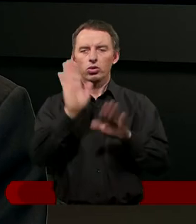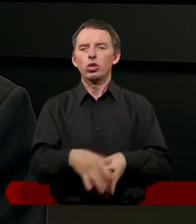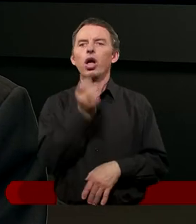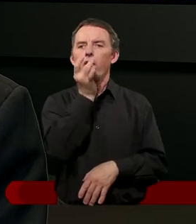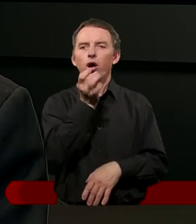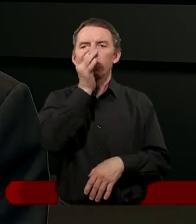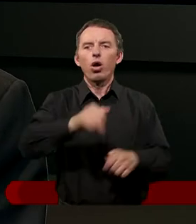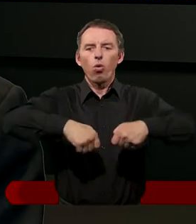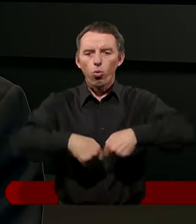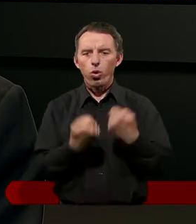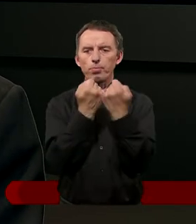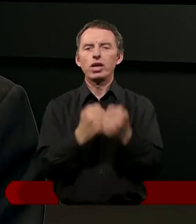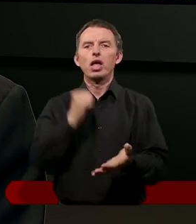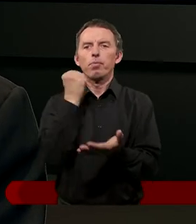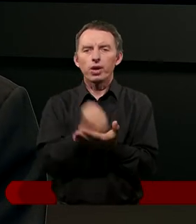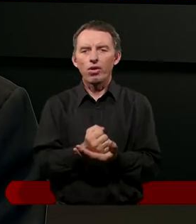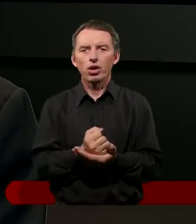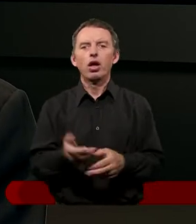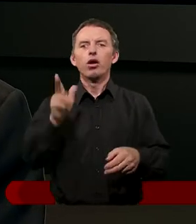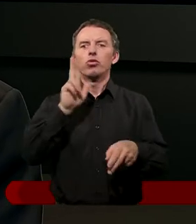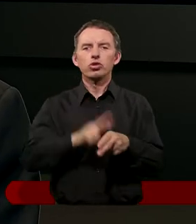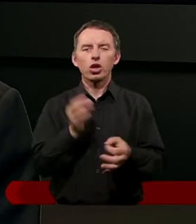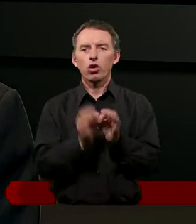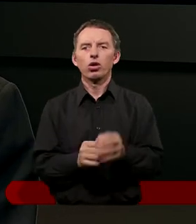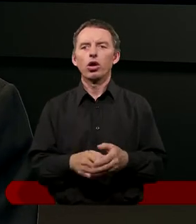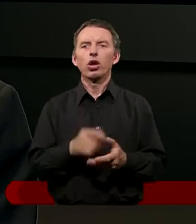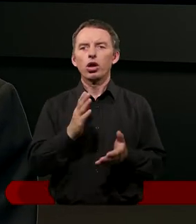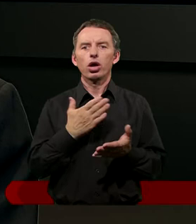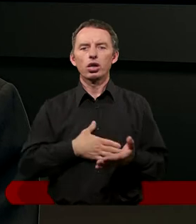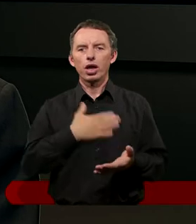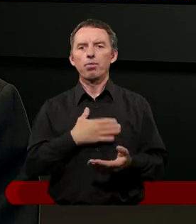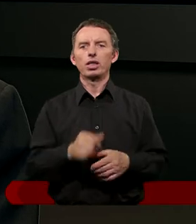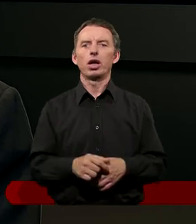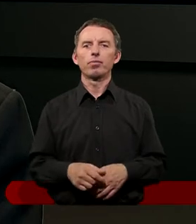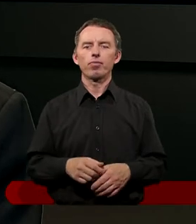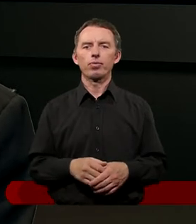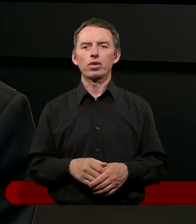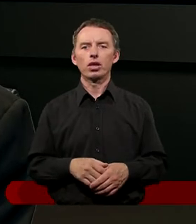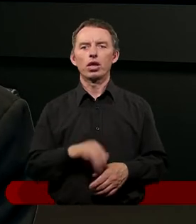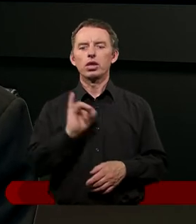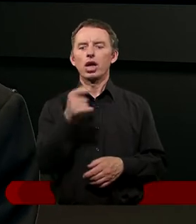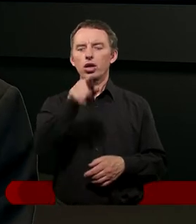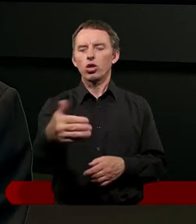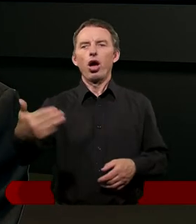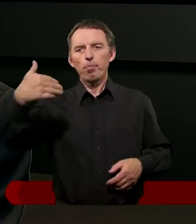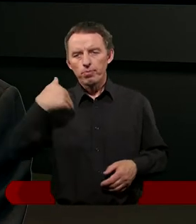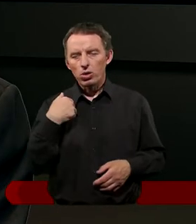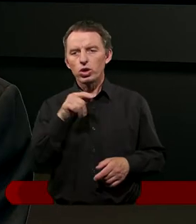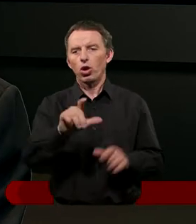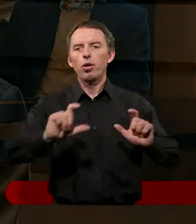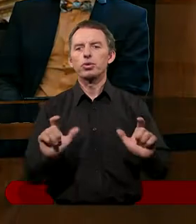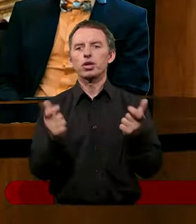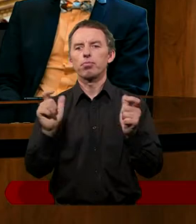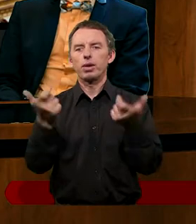o łamanie prawa, szczególnie właśnie w kwestii szabatu. Jakie to były przypadki?